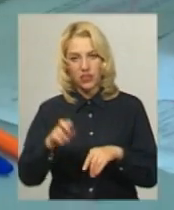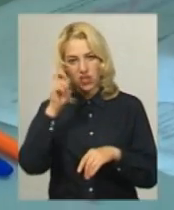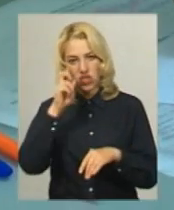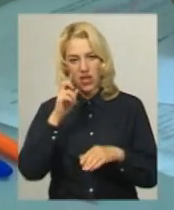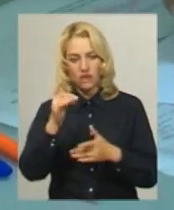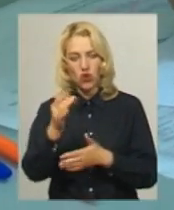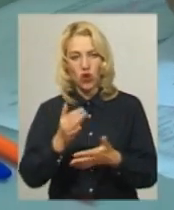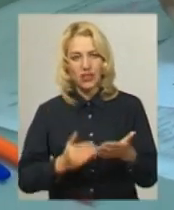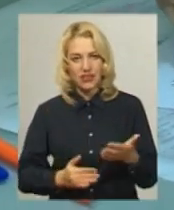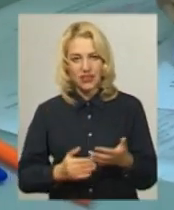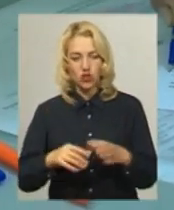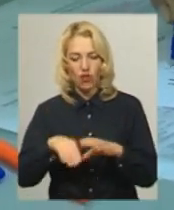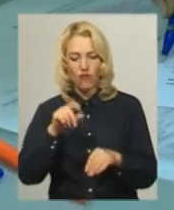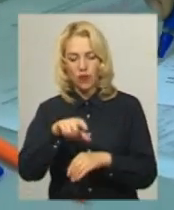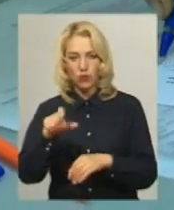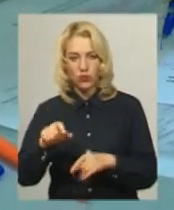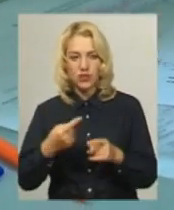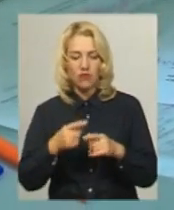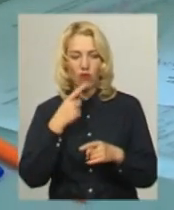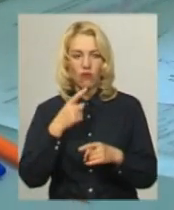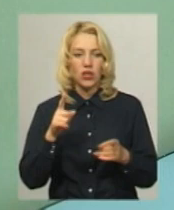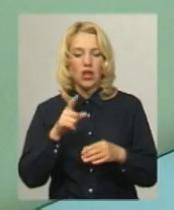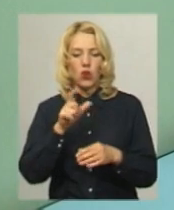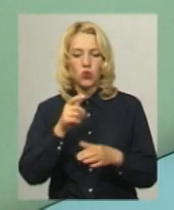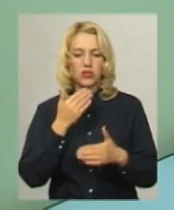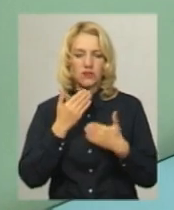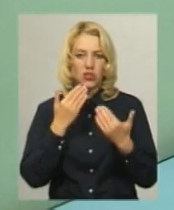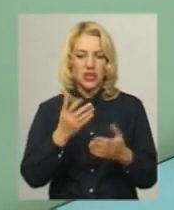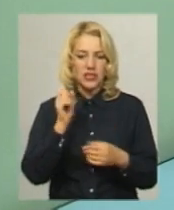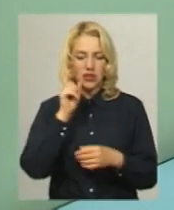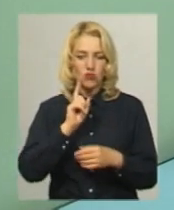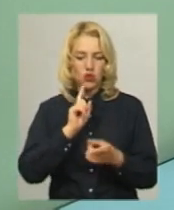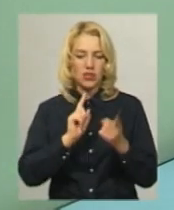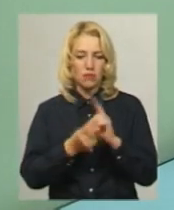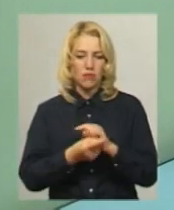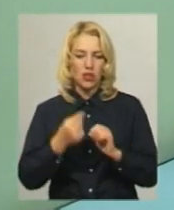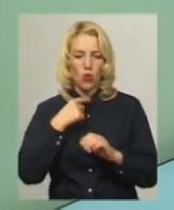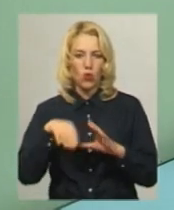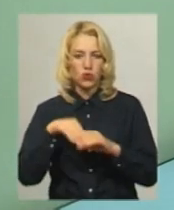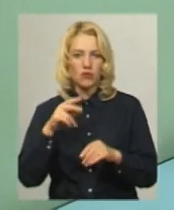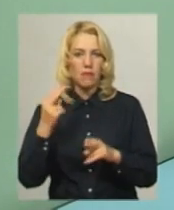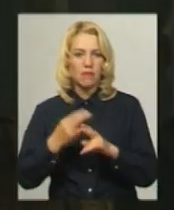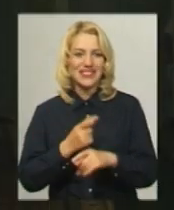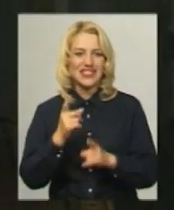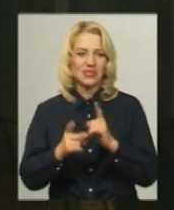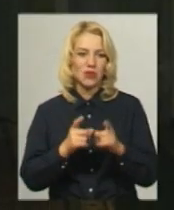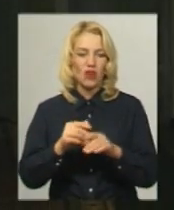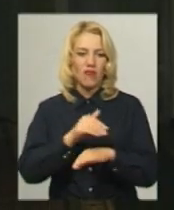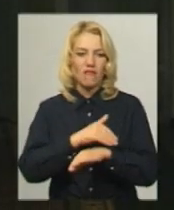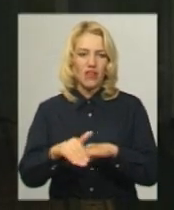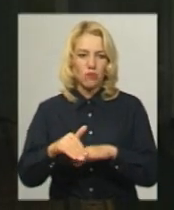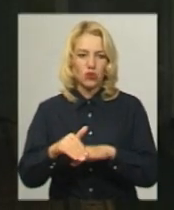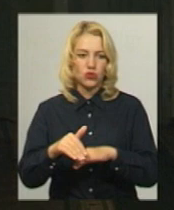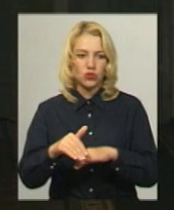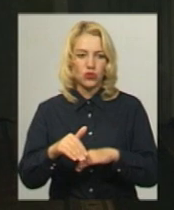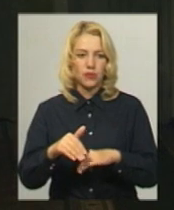ради Олег Торкало каже, люди звертаються за тимчасовою зміною місця голосування без зміни виборчої адреси. Змінити місце